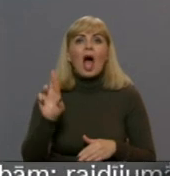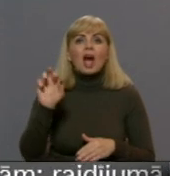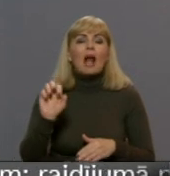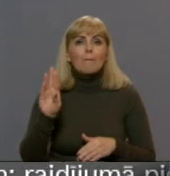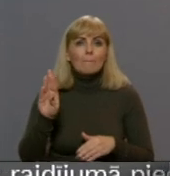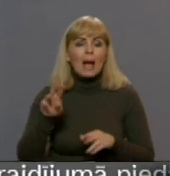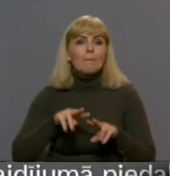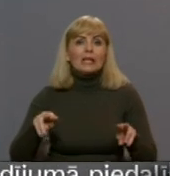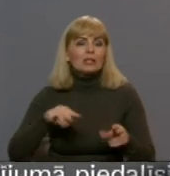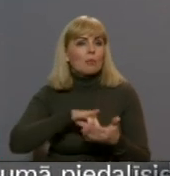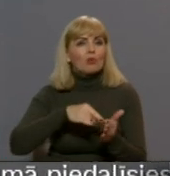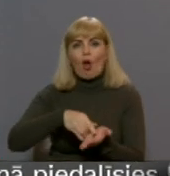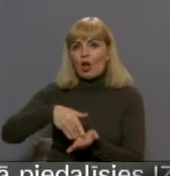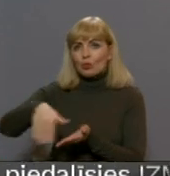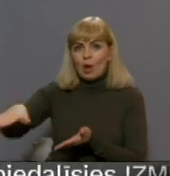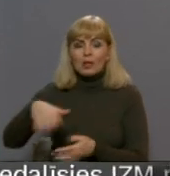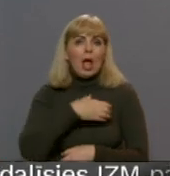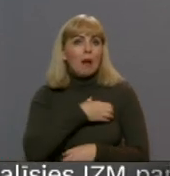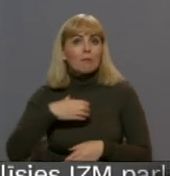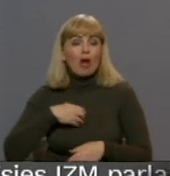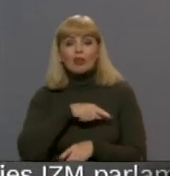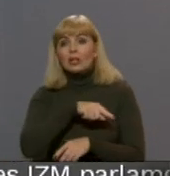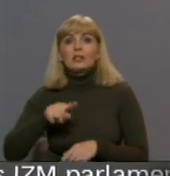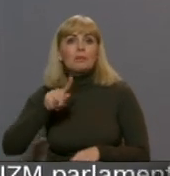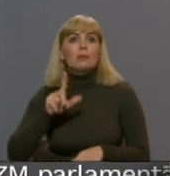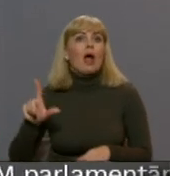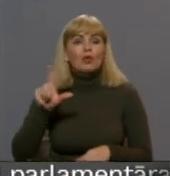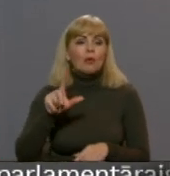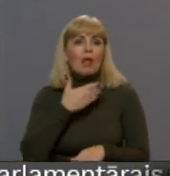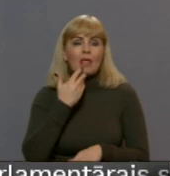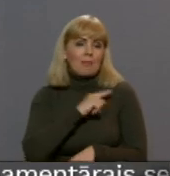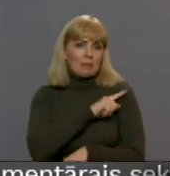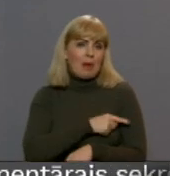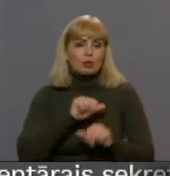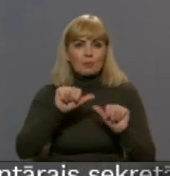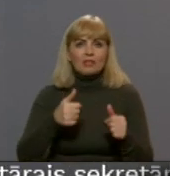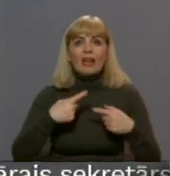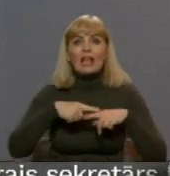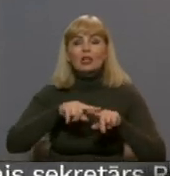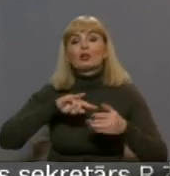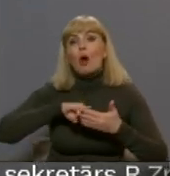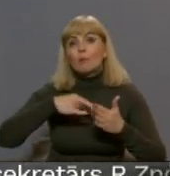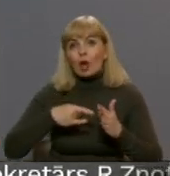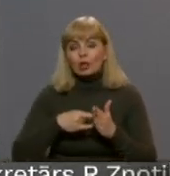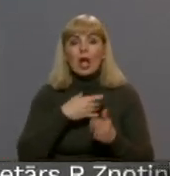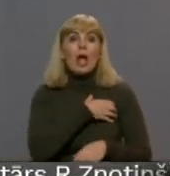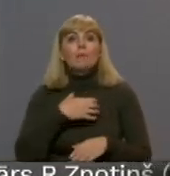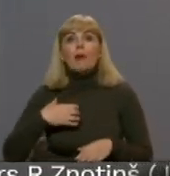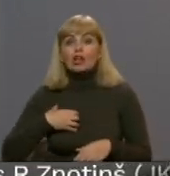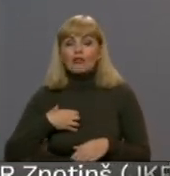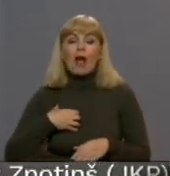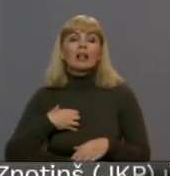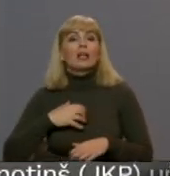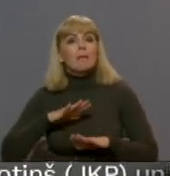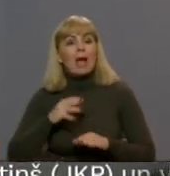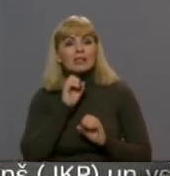ministrie projektu noraidīja, jo pašvaldība vēl 1. jūlijam nebija paspējas izveidot tehnisko projektu. Pašvaldība gan norāda,